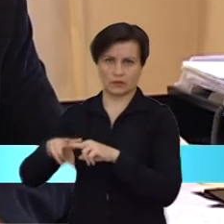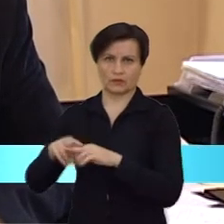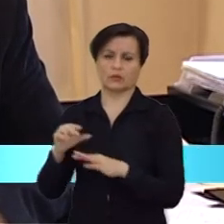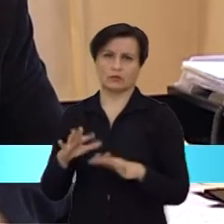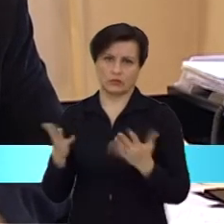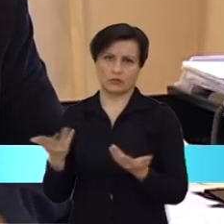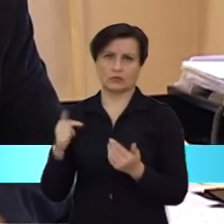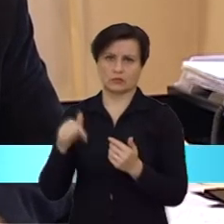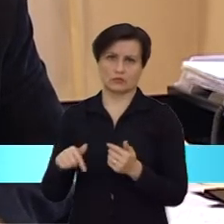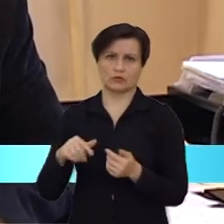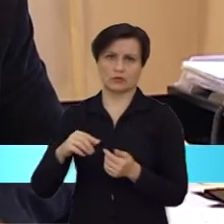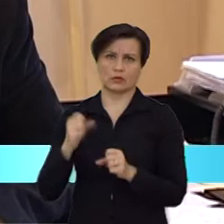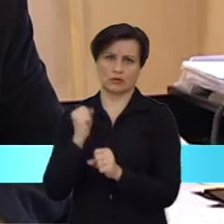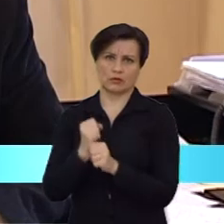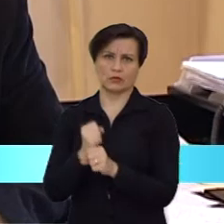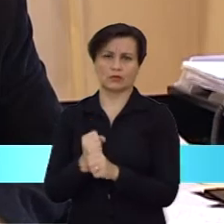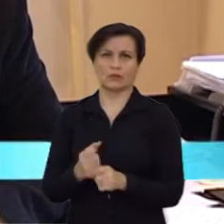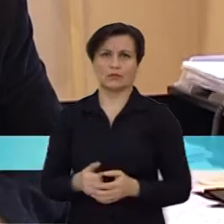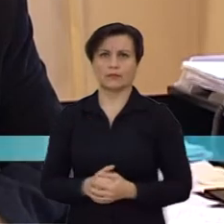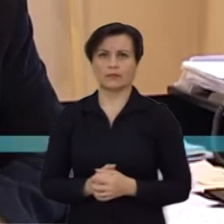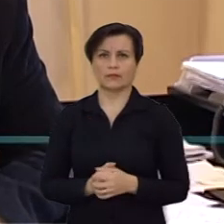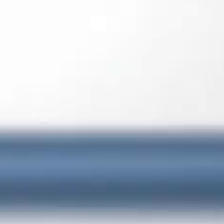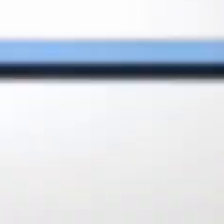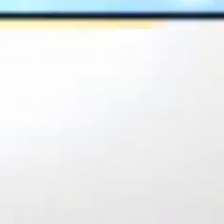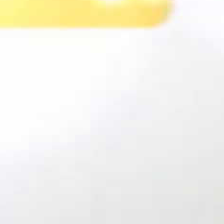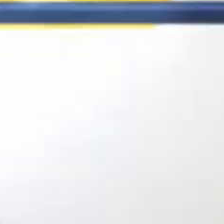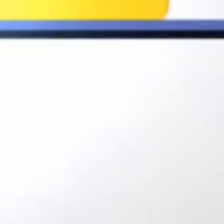vat tokie, sakyčiau, šiuo metu vyksta darbai.